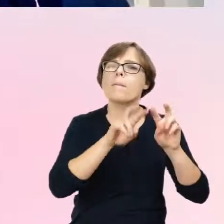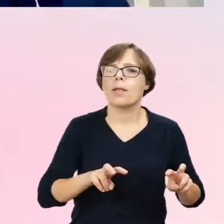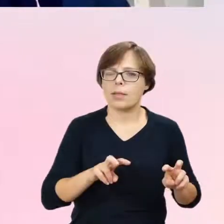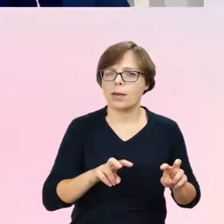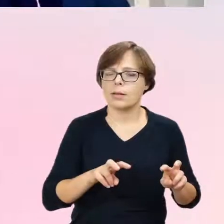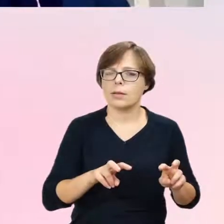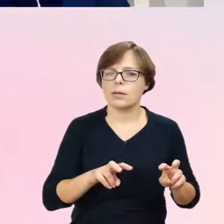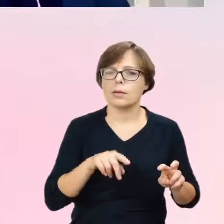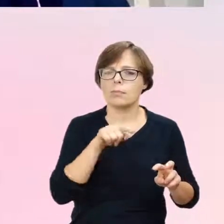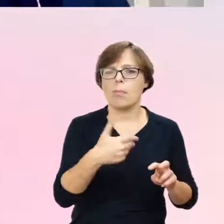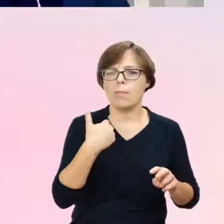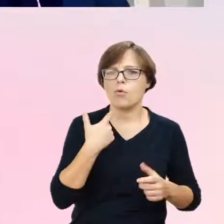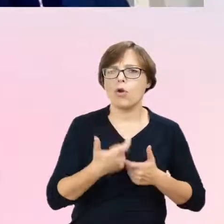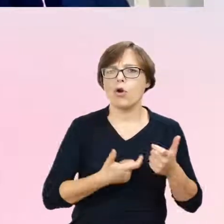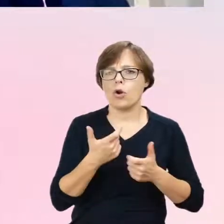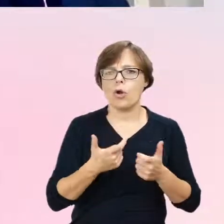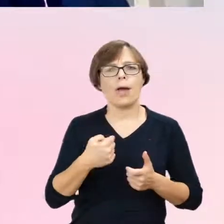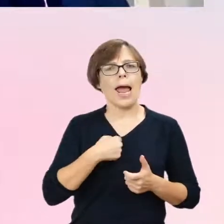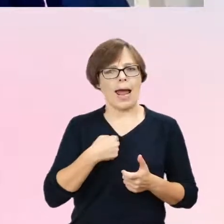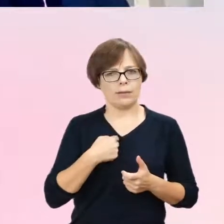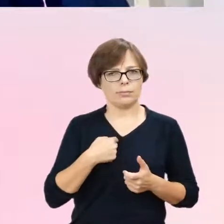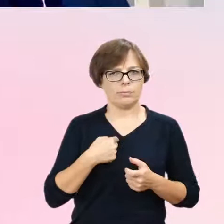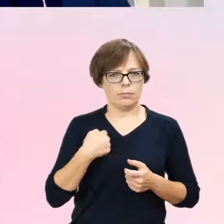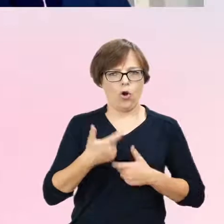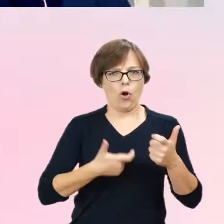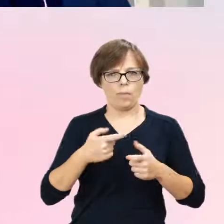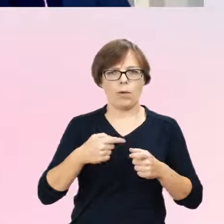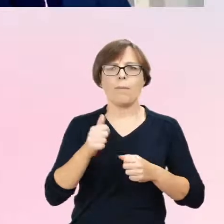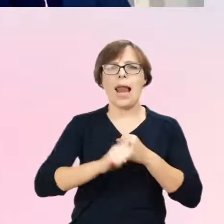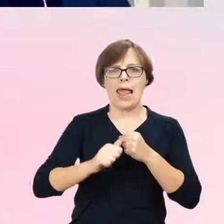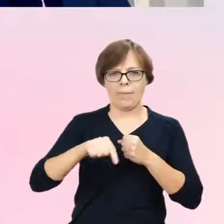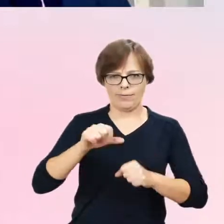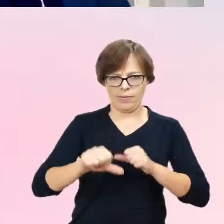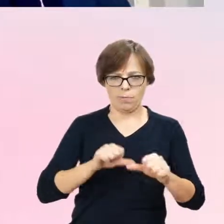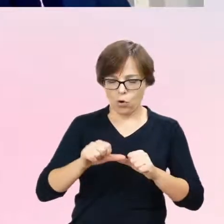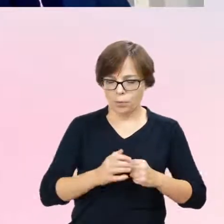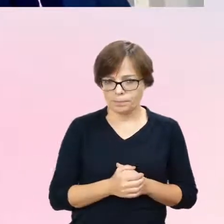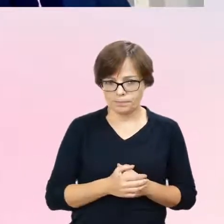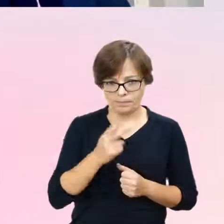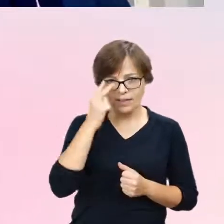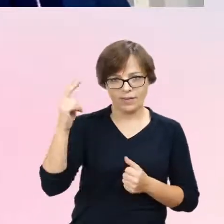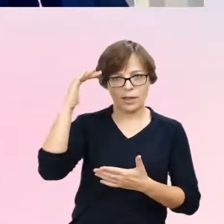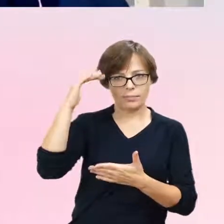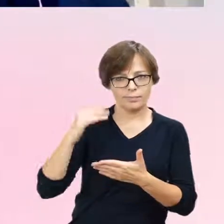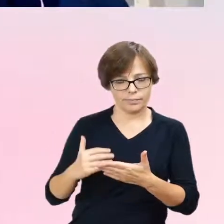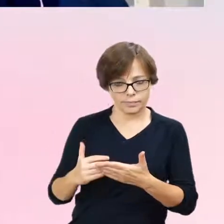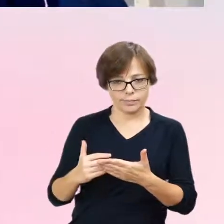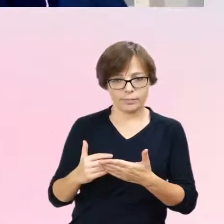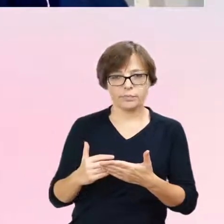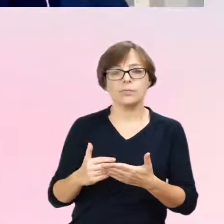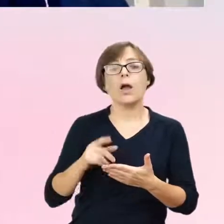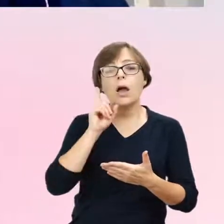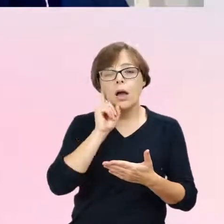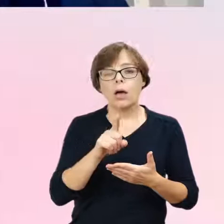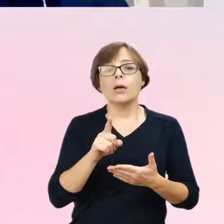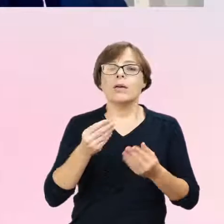było prowadzone przeze mnie w lipcu tego roku. I tutaj mam już ankiety wypełniła jeszcze większa